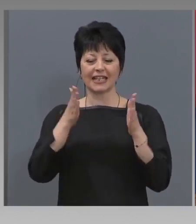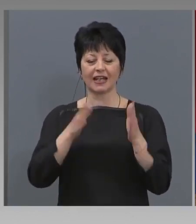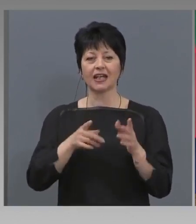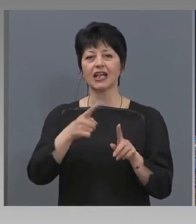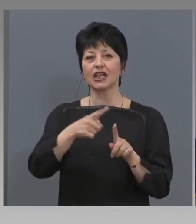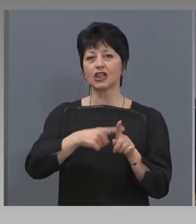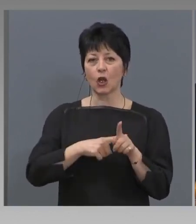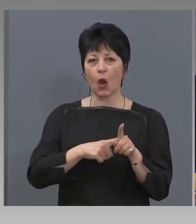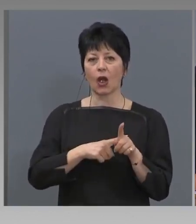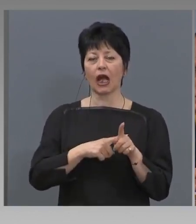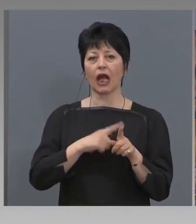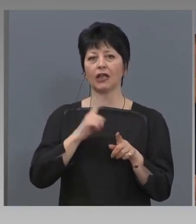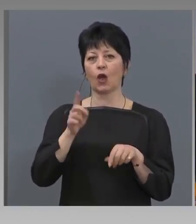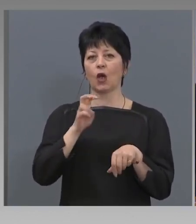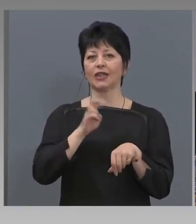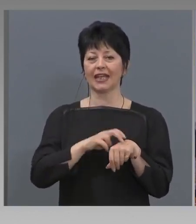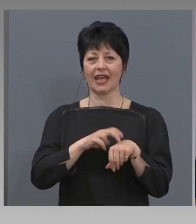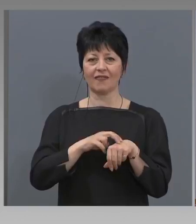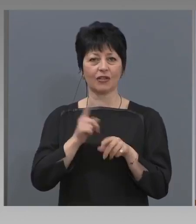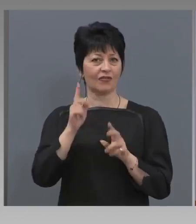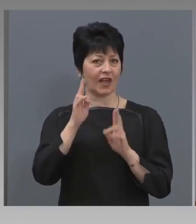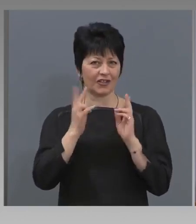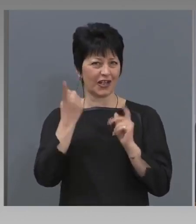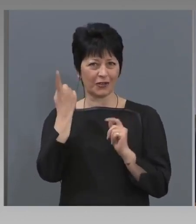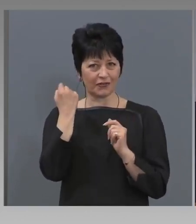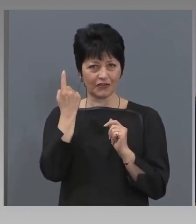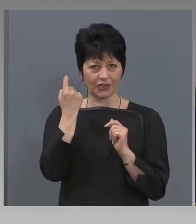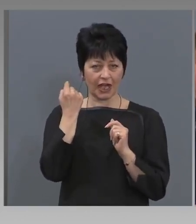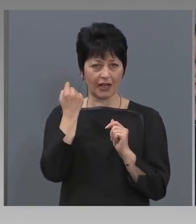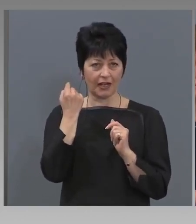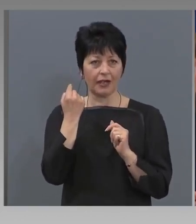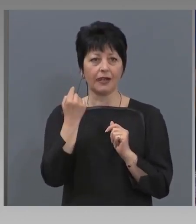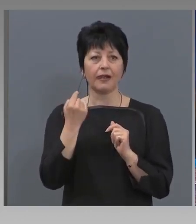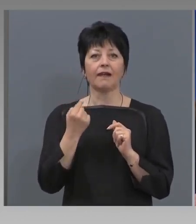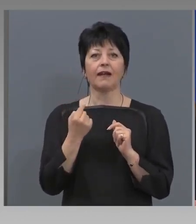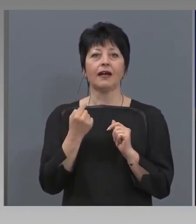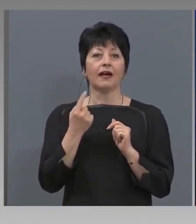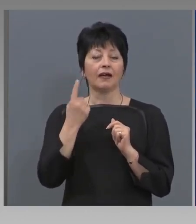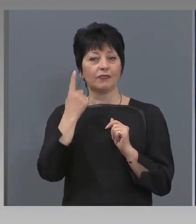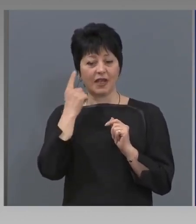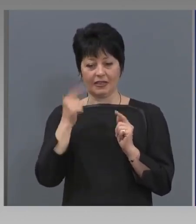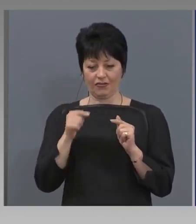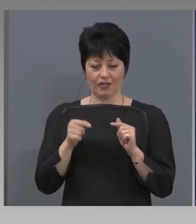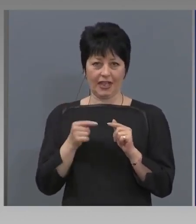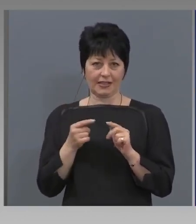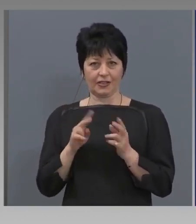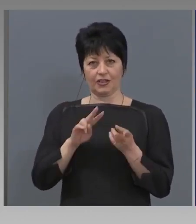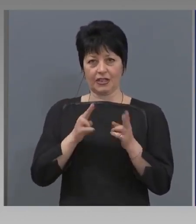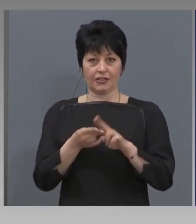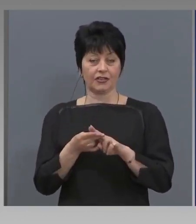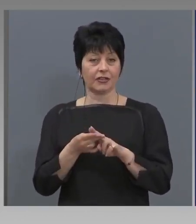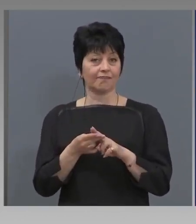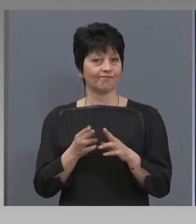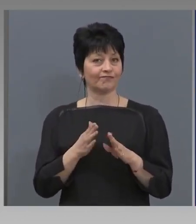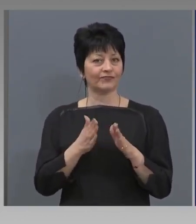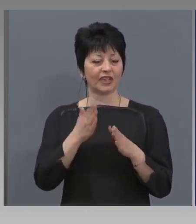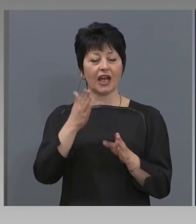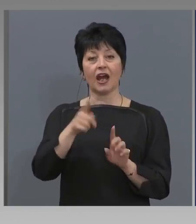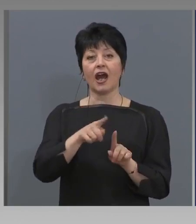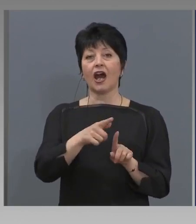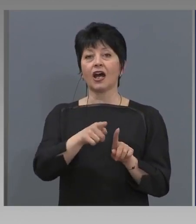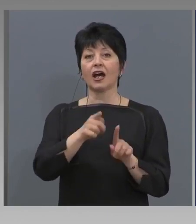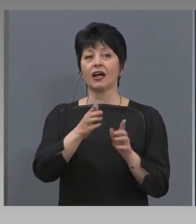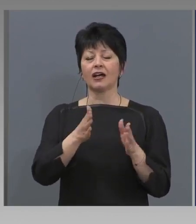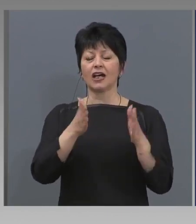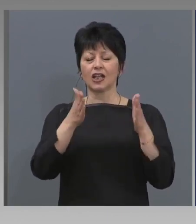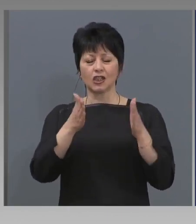Решението от вчера. Ако наивно е да си мислите, нещо решено вчера, се пререши днес. Срока не е малък, защото на практика говорим